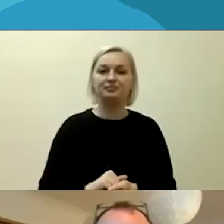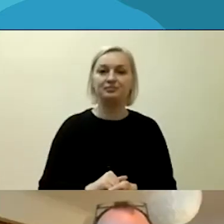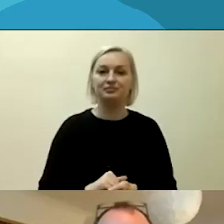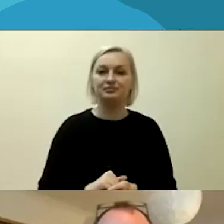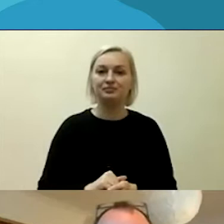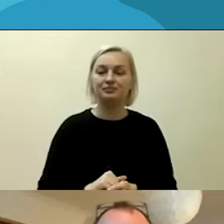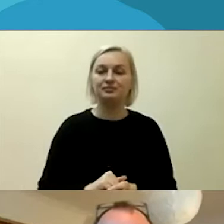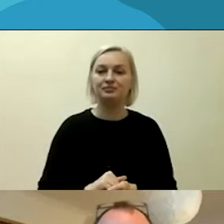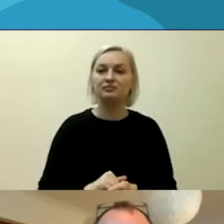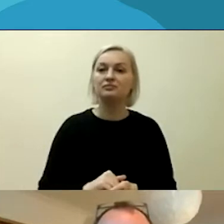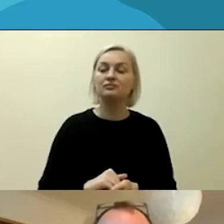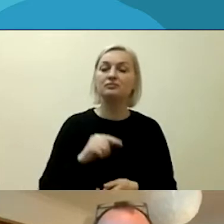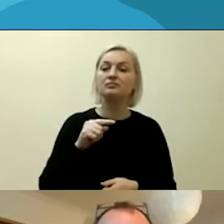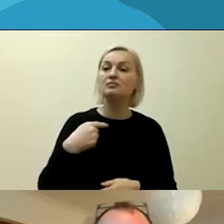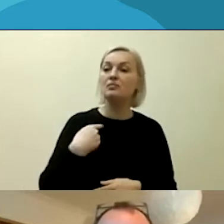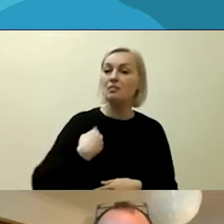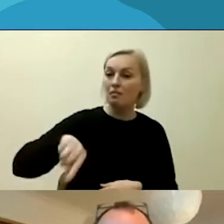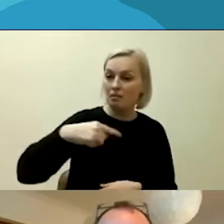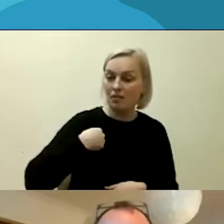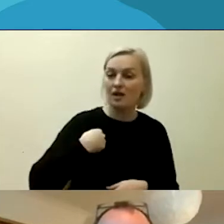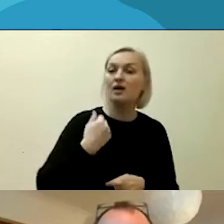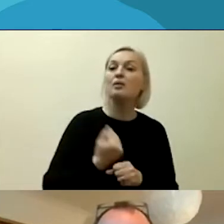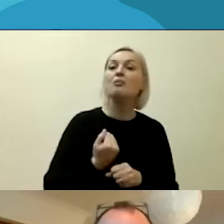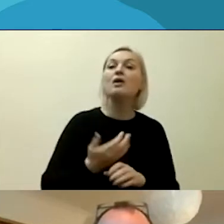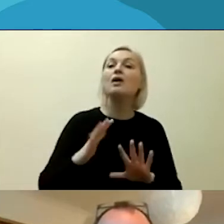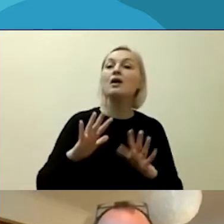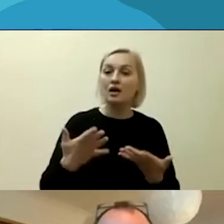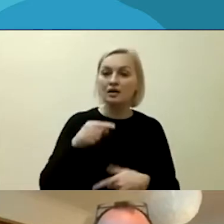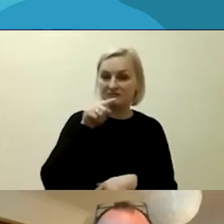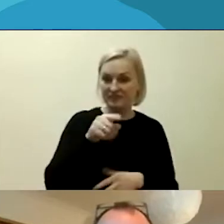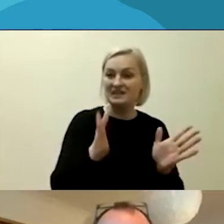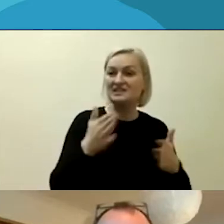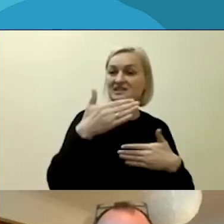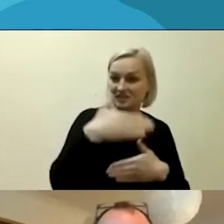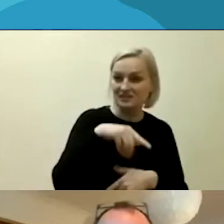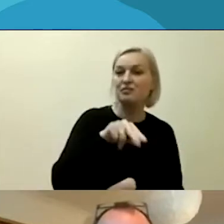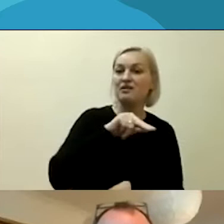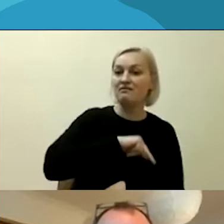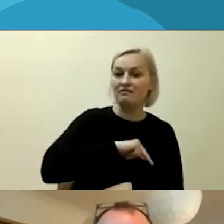Kaip mes padarėme, kad šį platformą taptų veiksmingų įrankių.